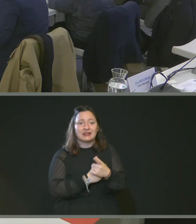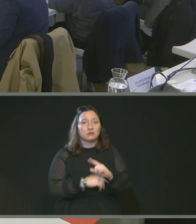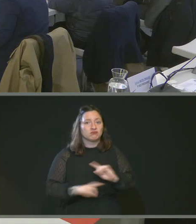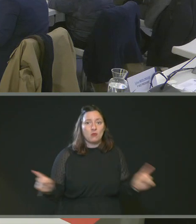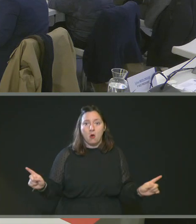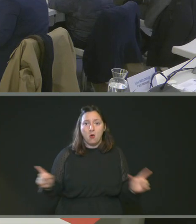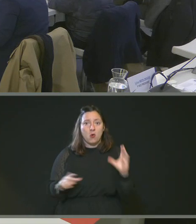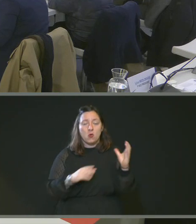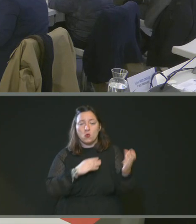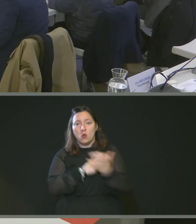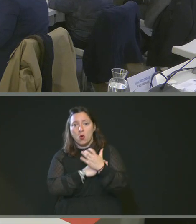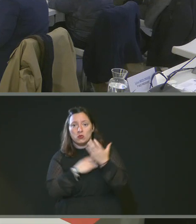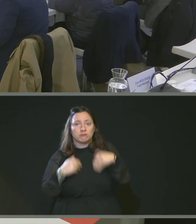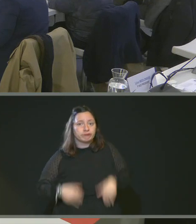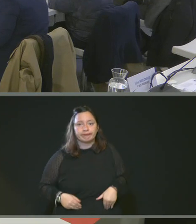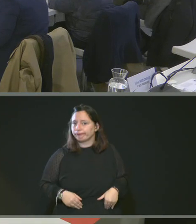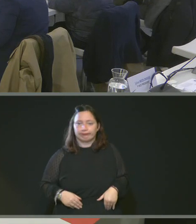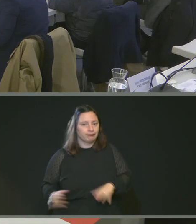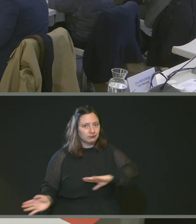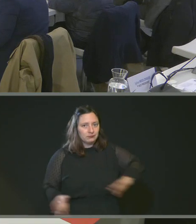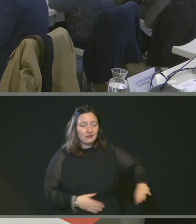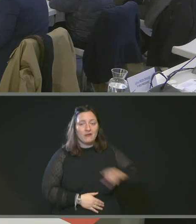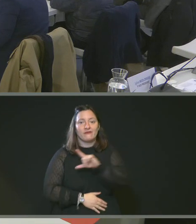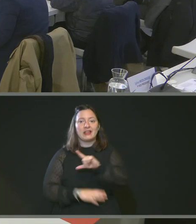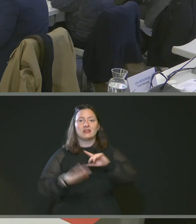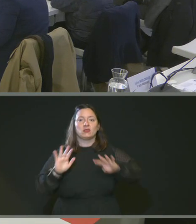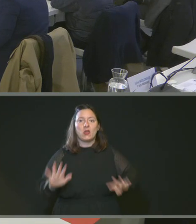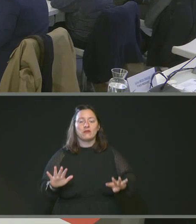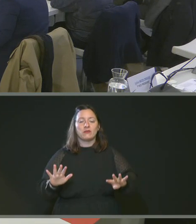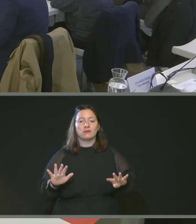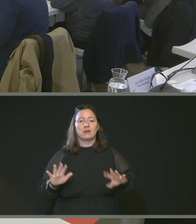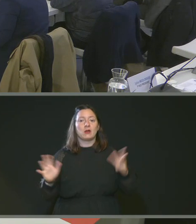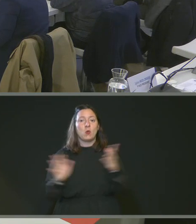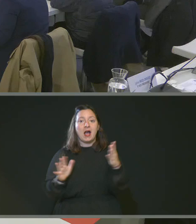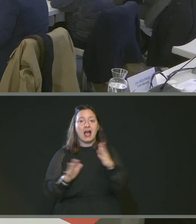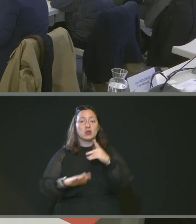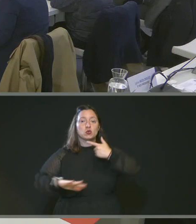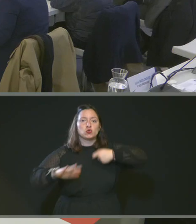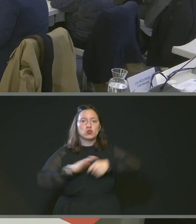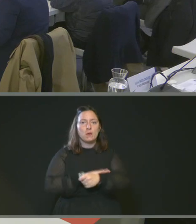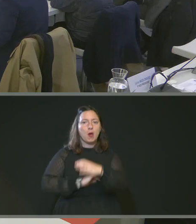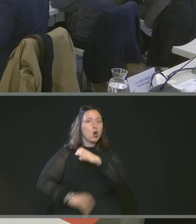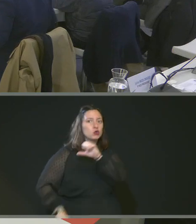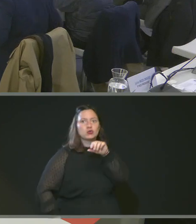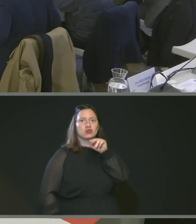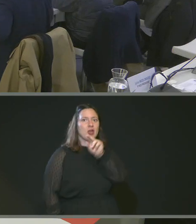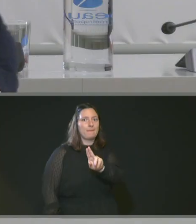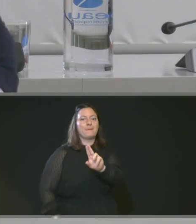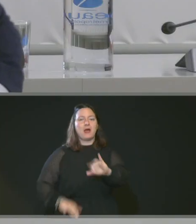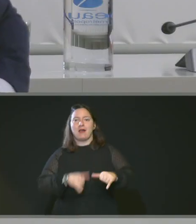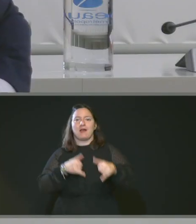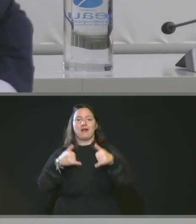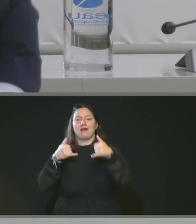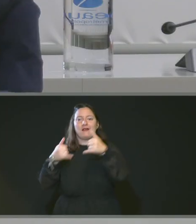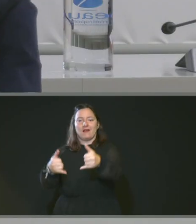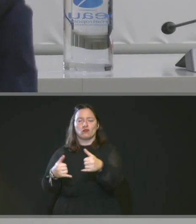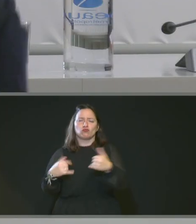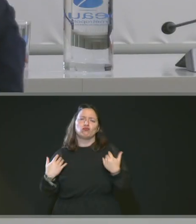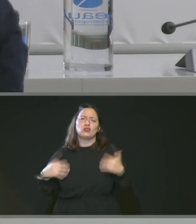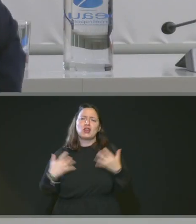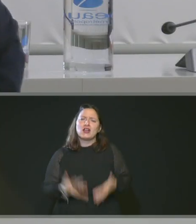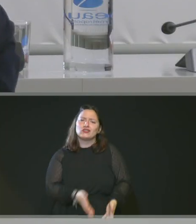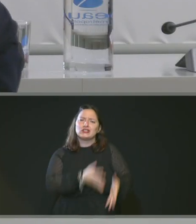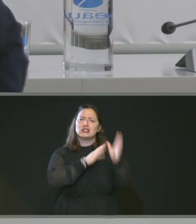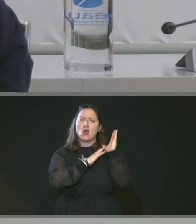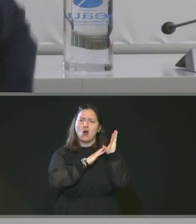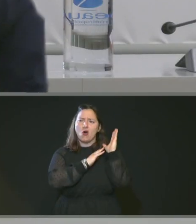Pas de votes contre, pas d'abstention, unanimité. La 29 avec la fameuse Subcup. Voilà, Subcup qui a maintenant une dizaine d'années.